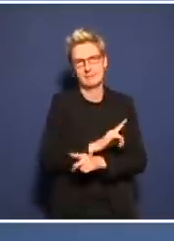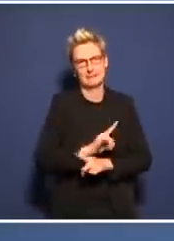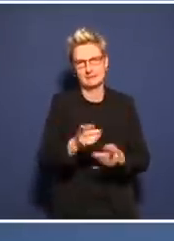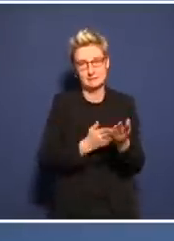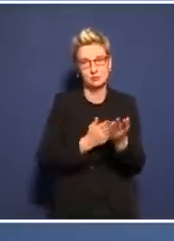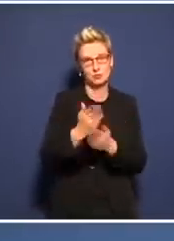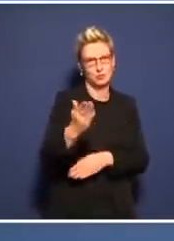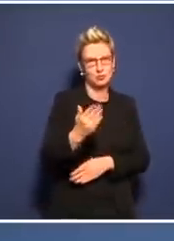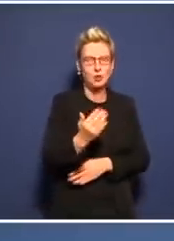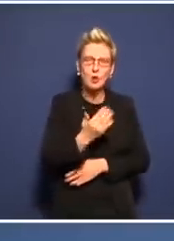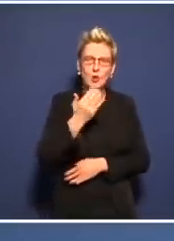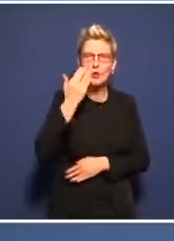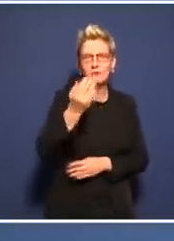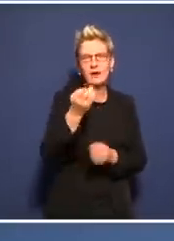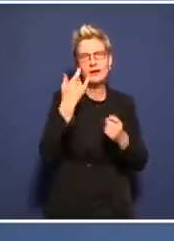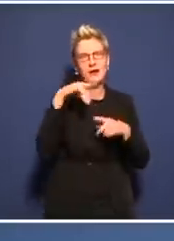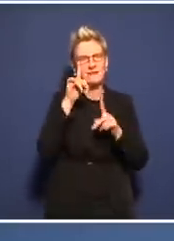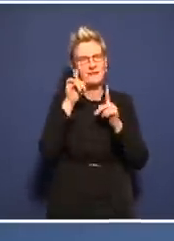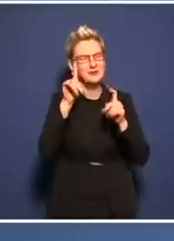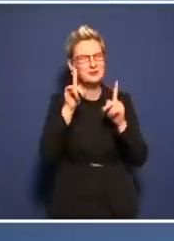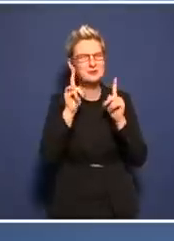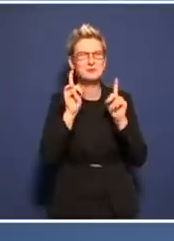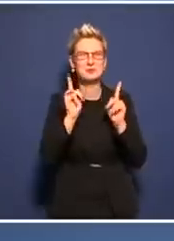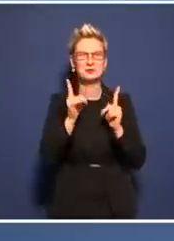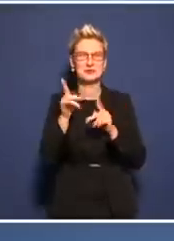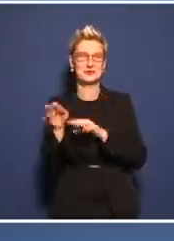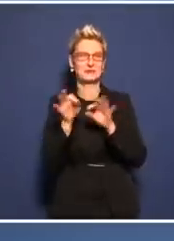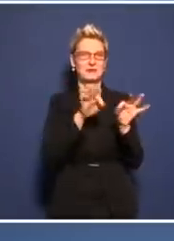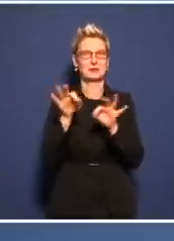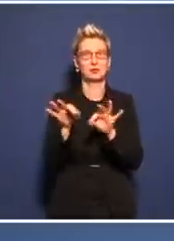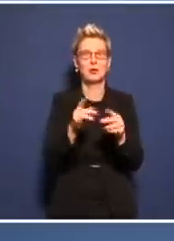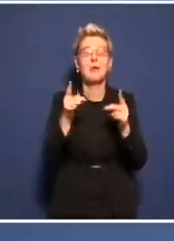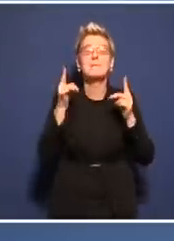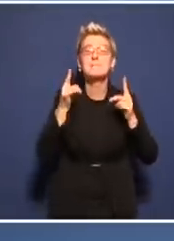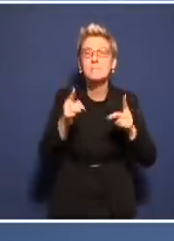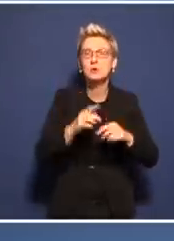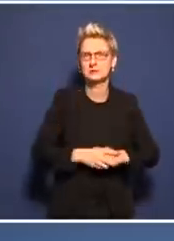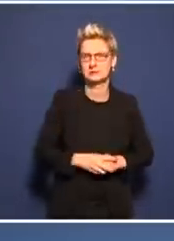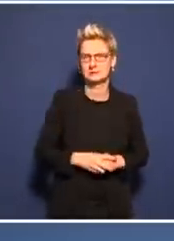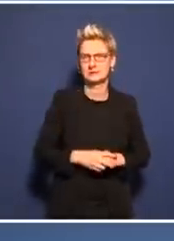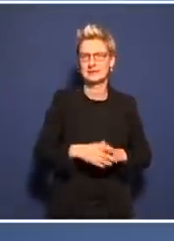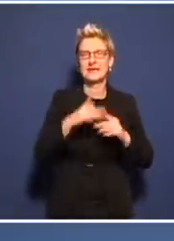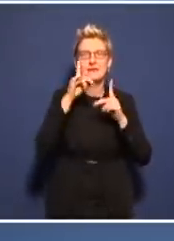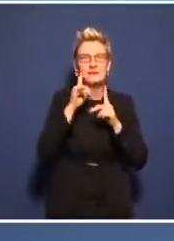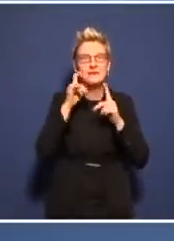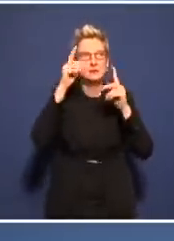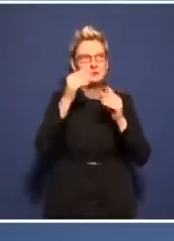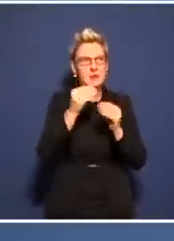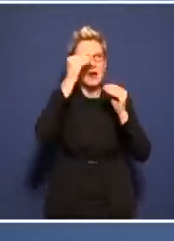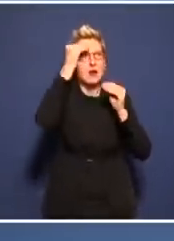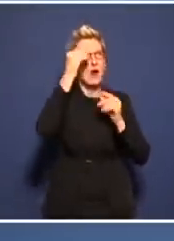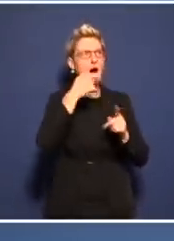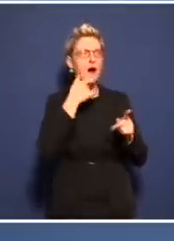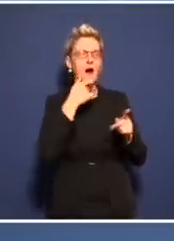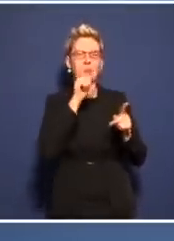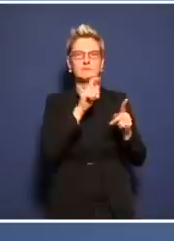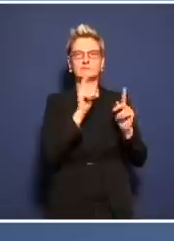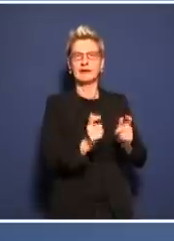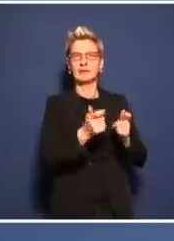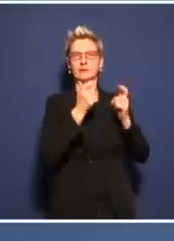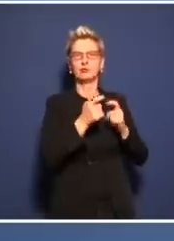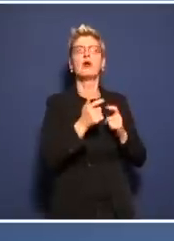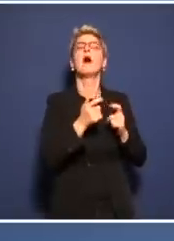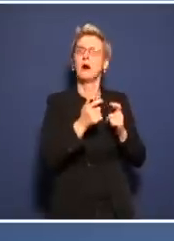in der Bevölkerung Infektionen setzen und das Virus selbst muss die Immunität der Menschen immer wieder, sagen wir mal,